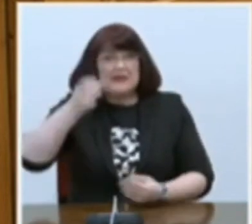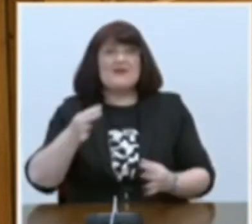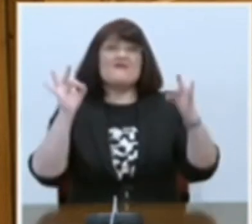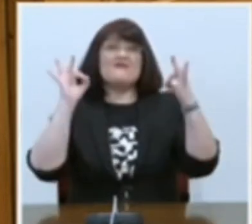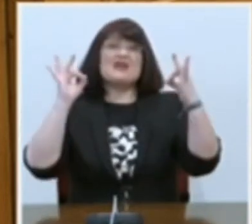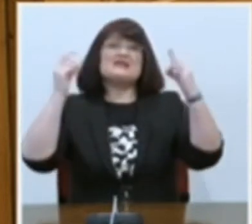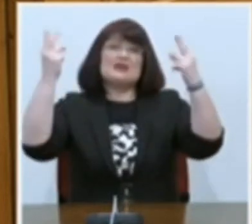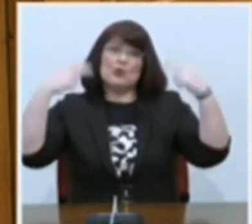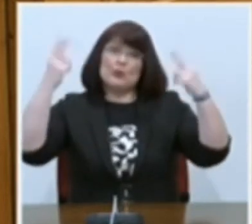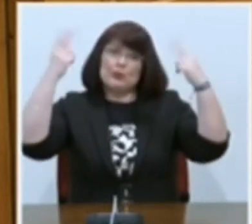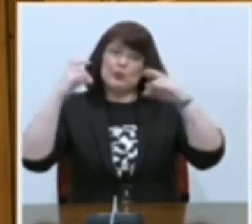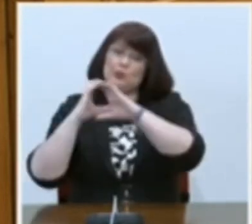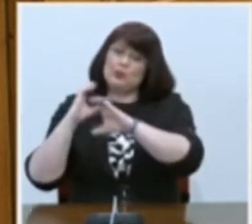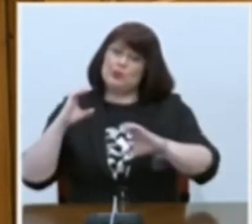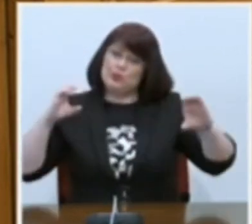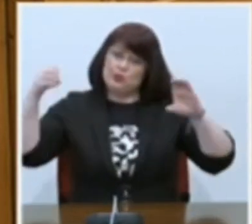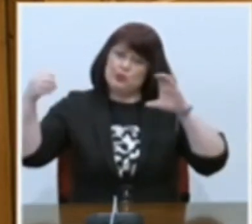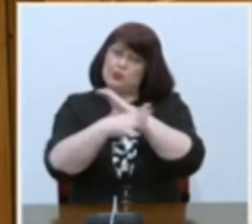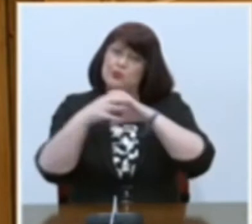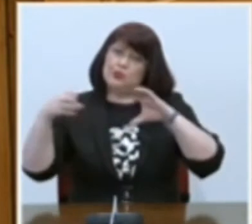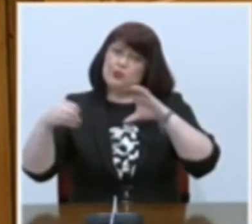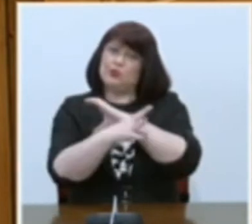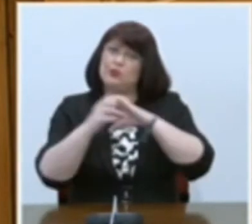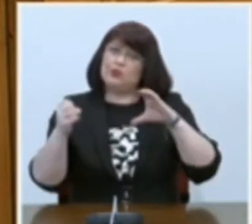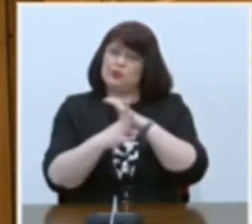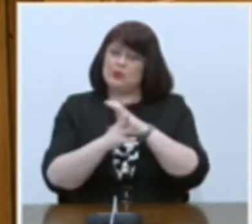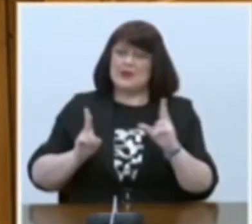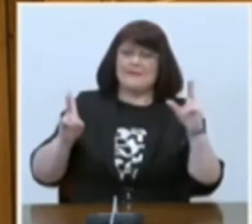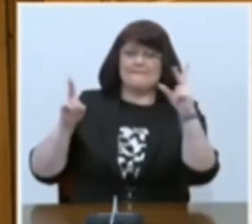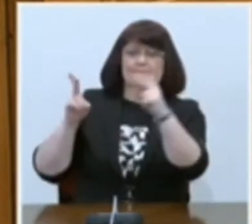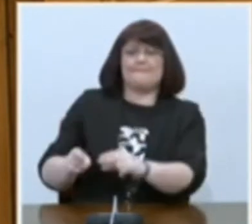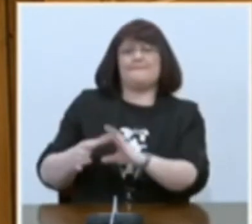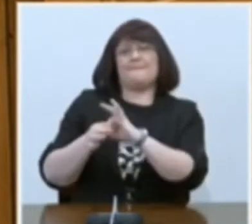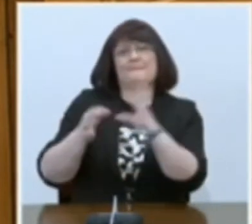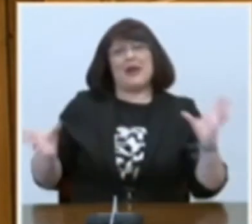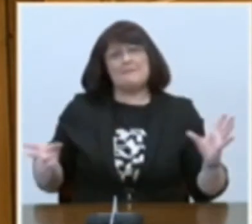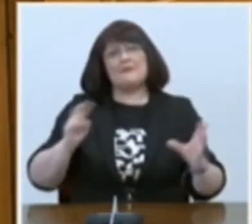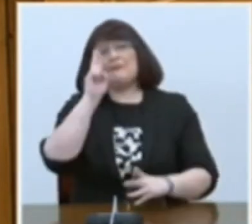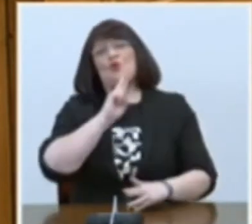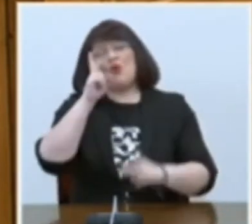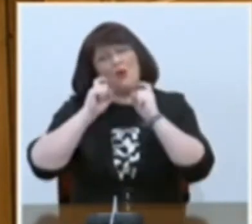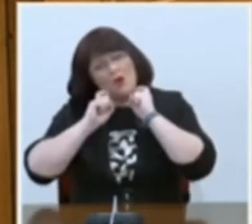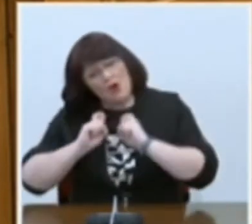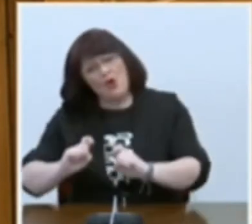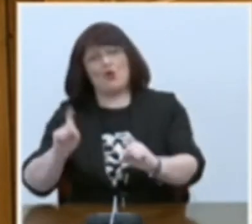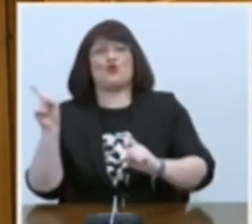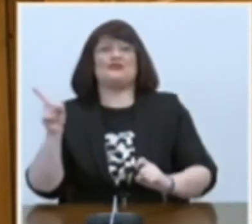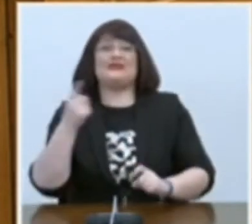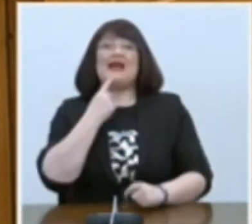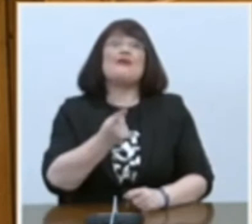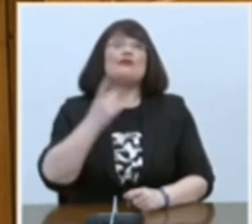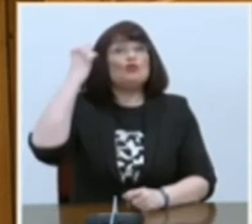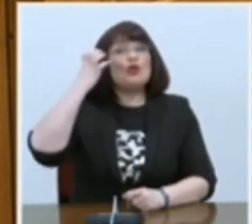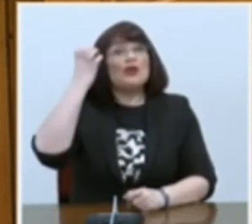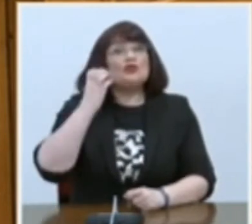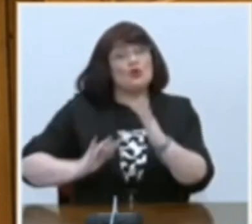μειώνοντας γρήγορα την εξάρτησή τους από τη Ρωσία. Και αυτό εννοώ όταν μιλώ για συνολική αναβάθμιση του ρόλου της